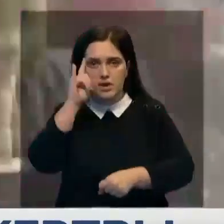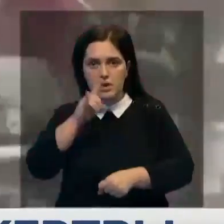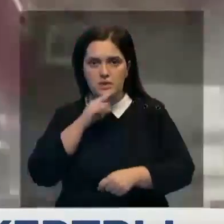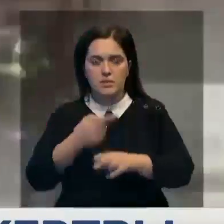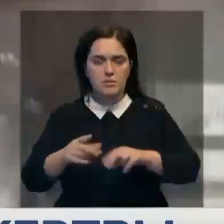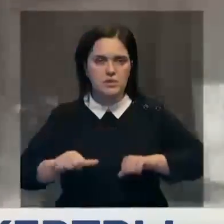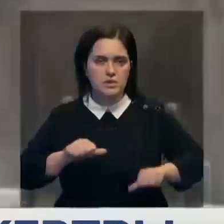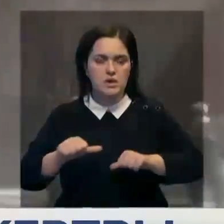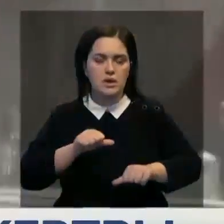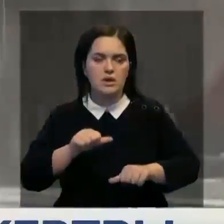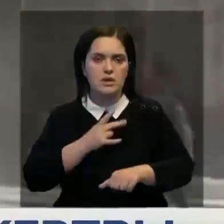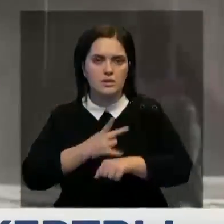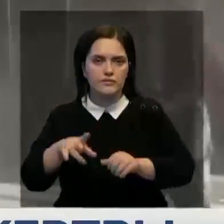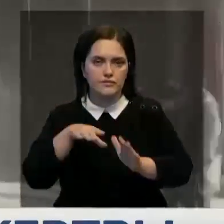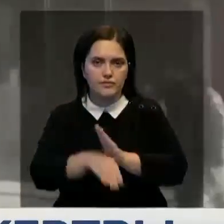Казахстане запрещена.